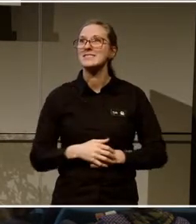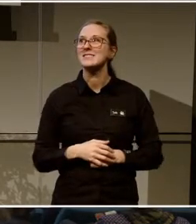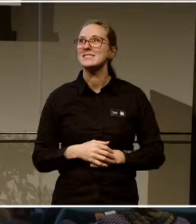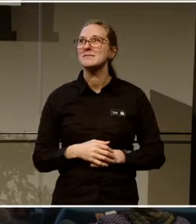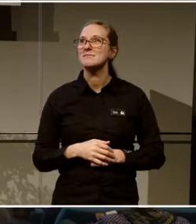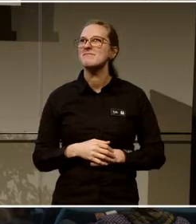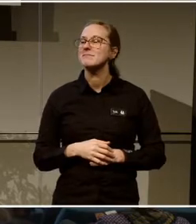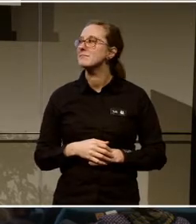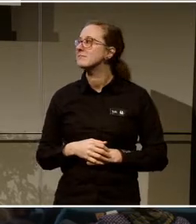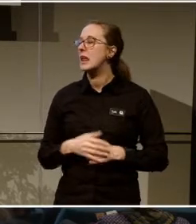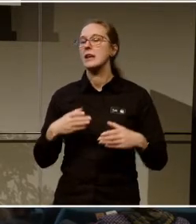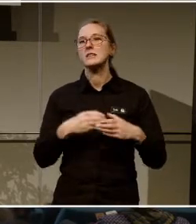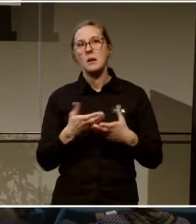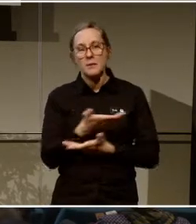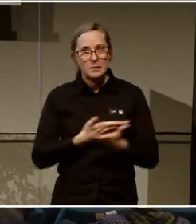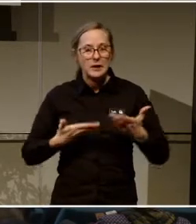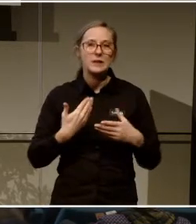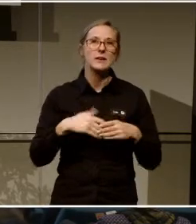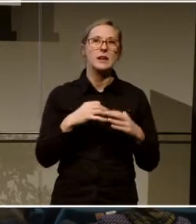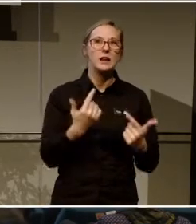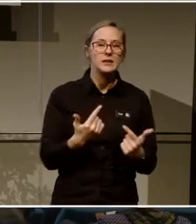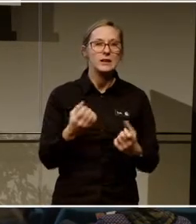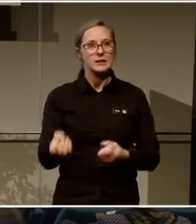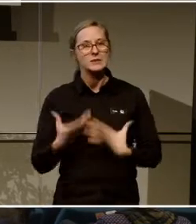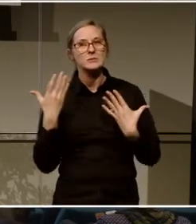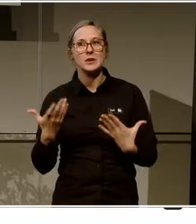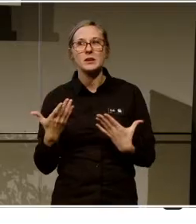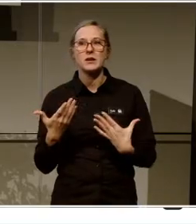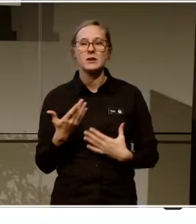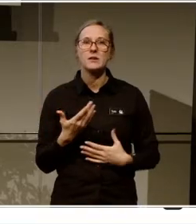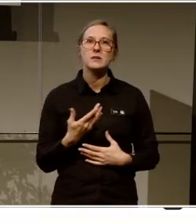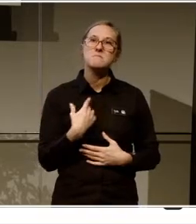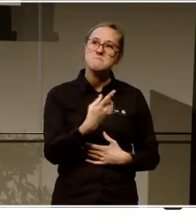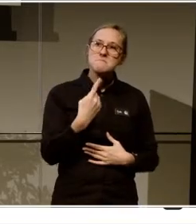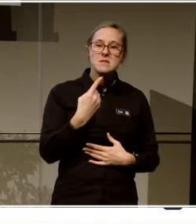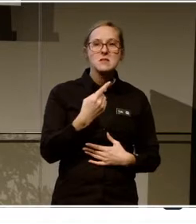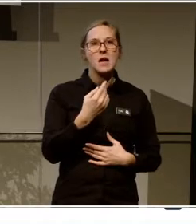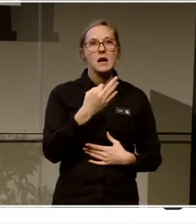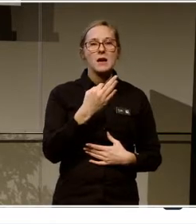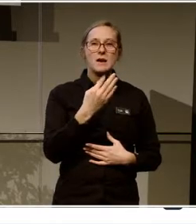Just det. Samarbete, delaktighet, inspiration. Ett antal webbar och Youtube-kanaler.